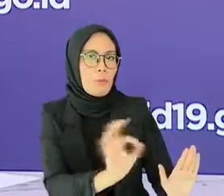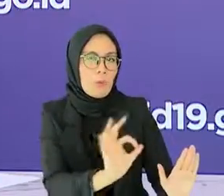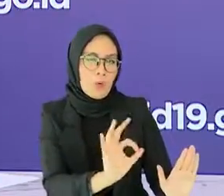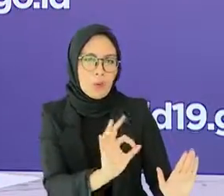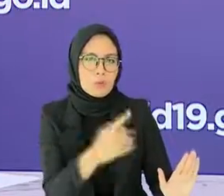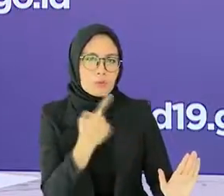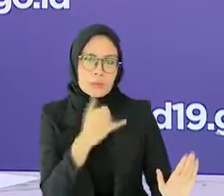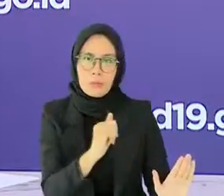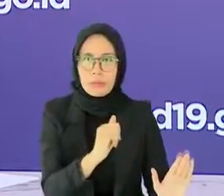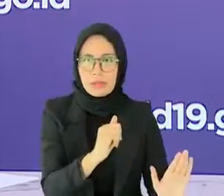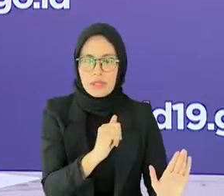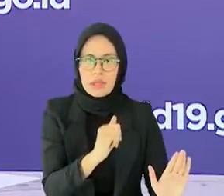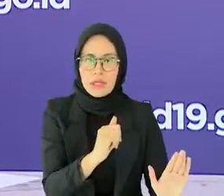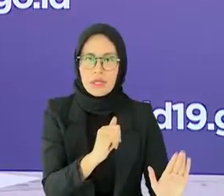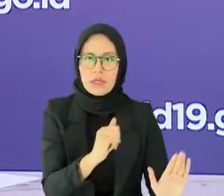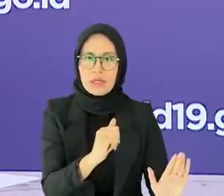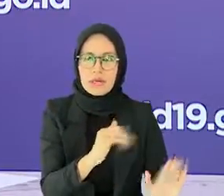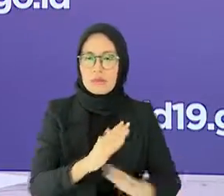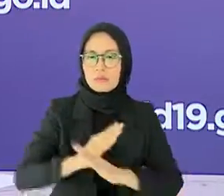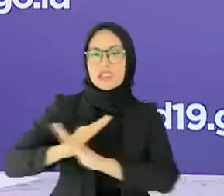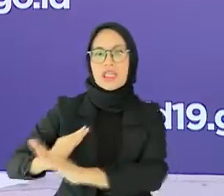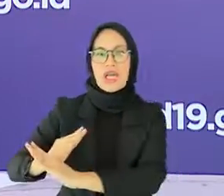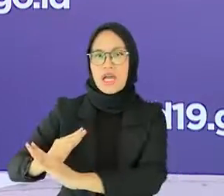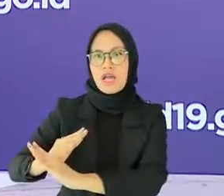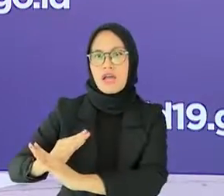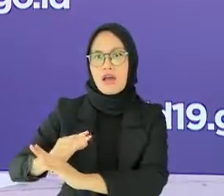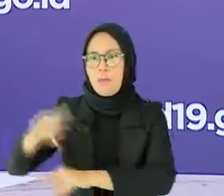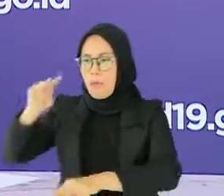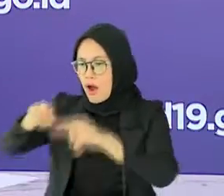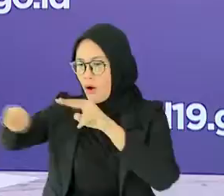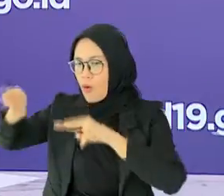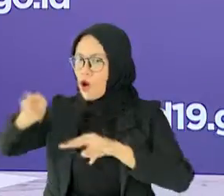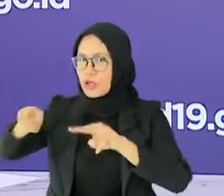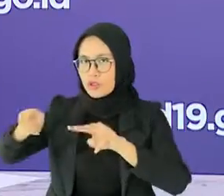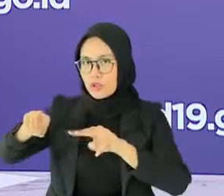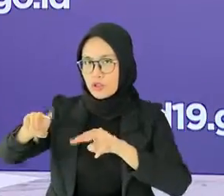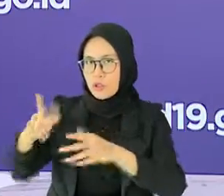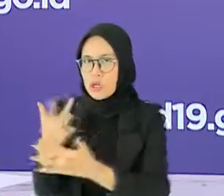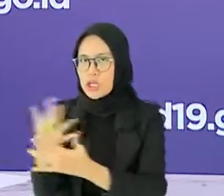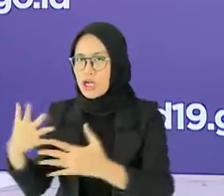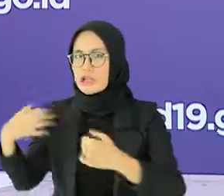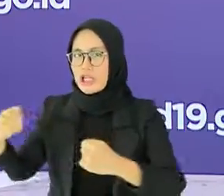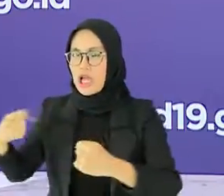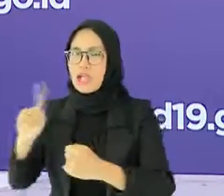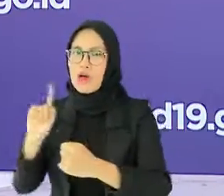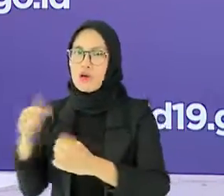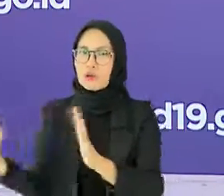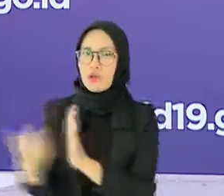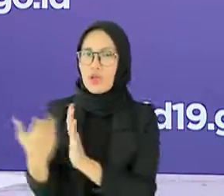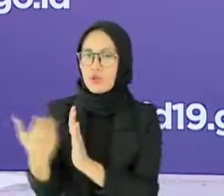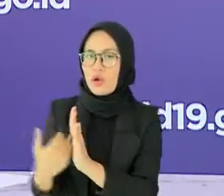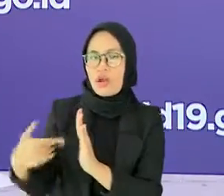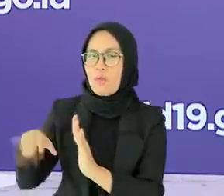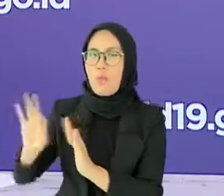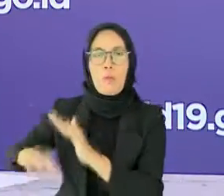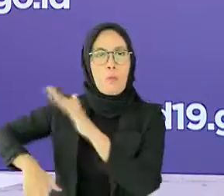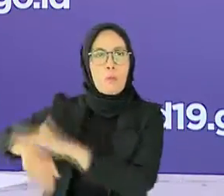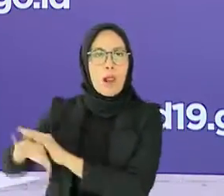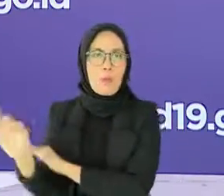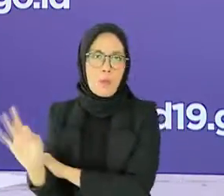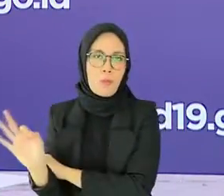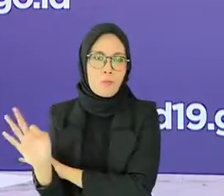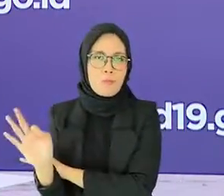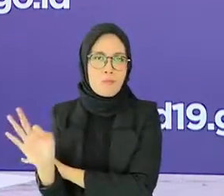pada tingkat hulu, yaitu pencegahan dan pengawasan disiplin protokol kesehatan. Penanganan